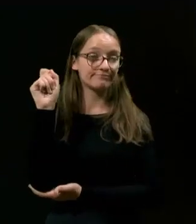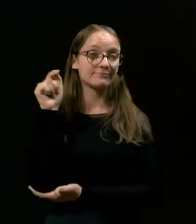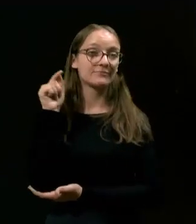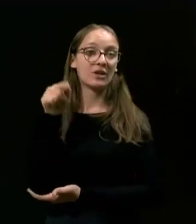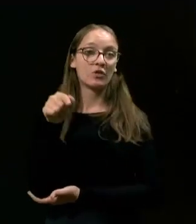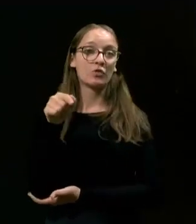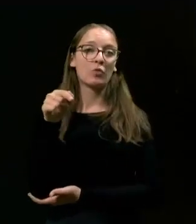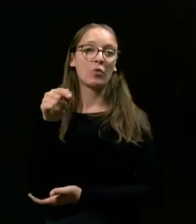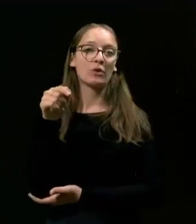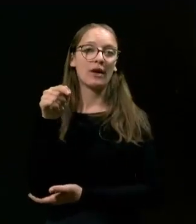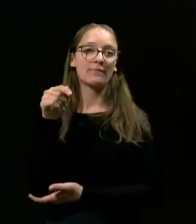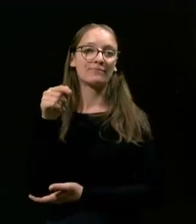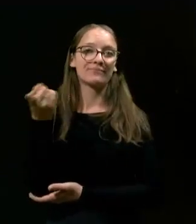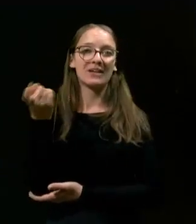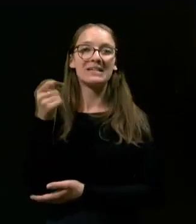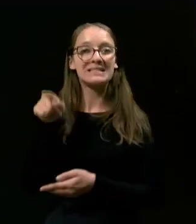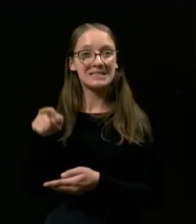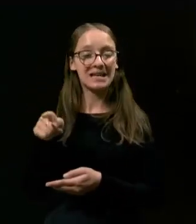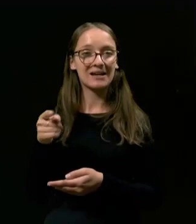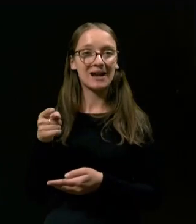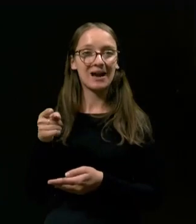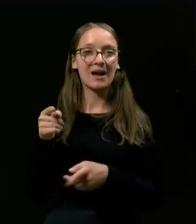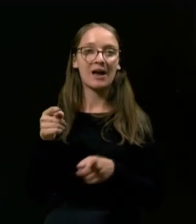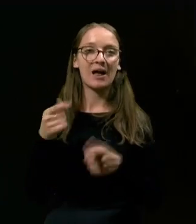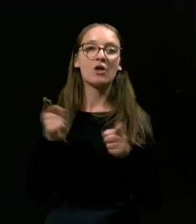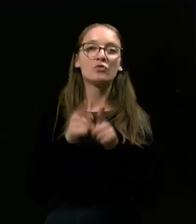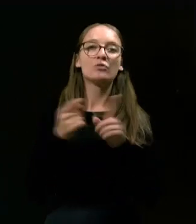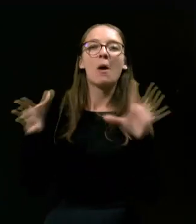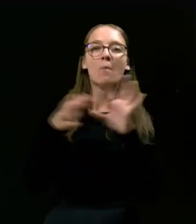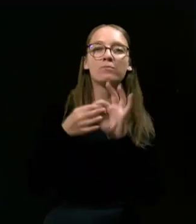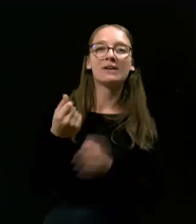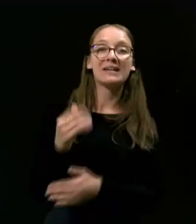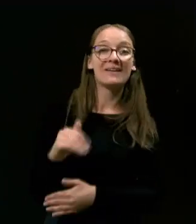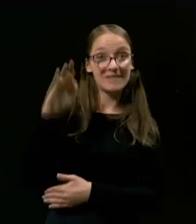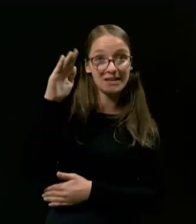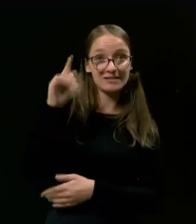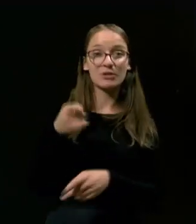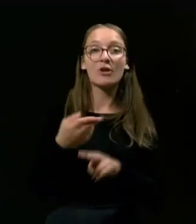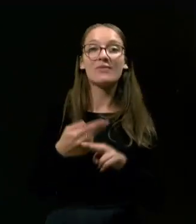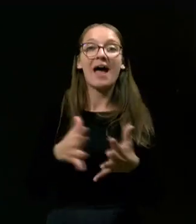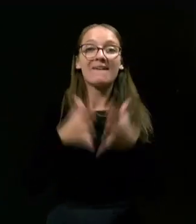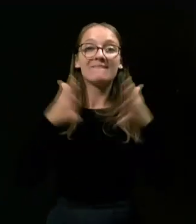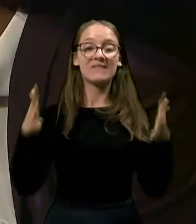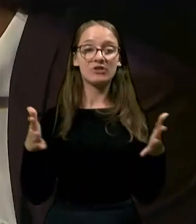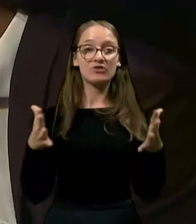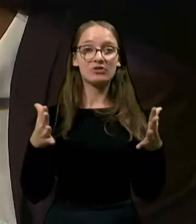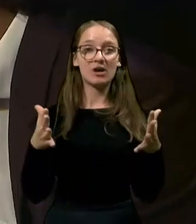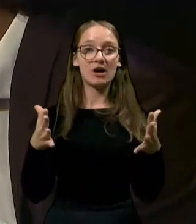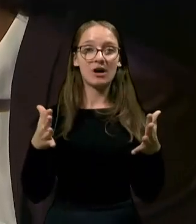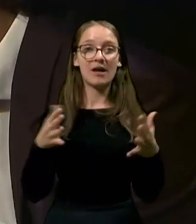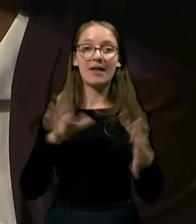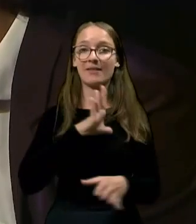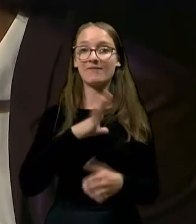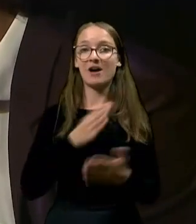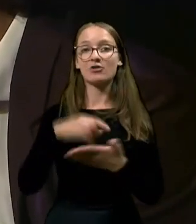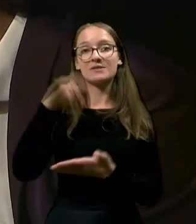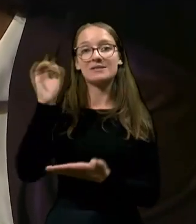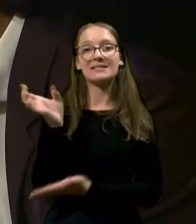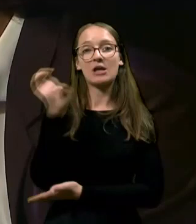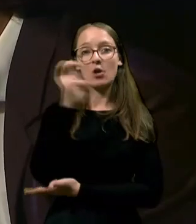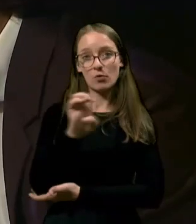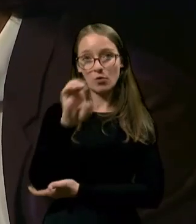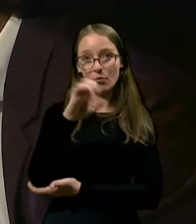je to generator inflacije na eni strani jih krati v tem trenutku dejansko največja, največja nevarnost za celo Evropo,